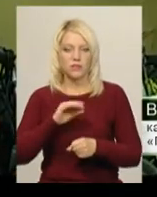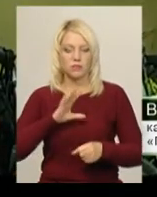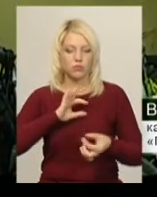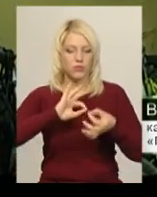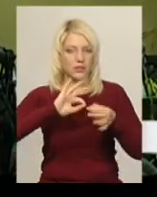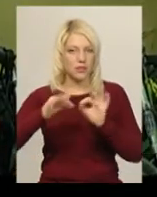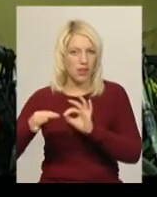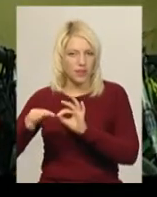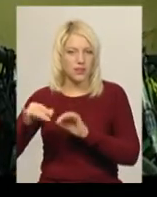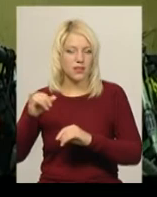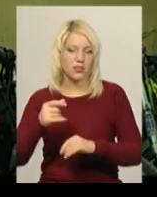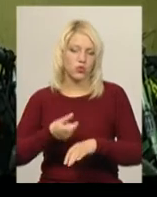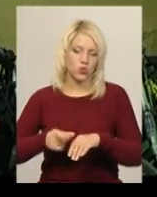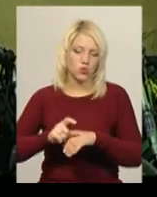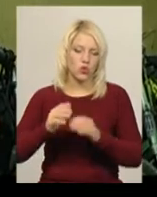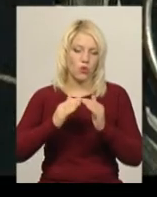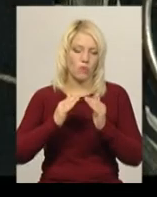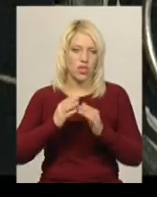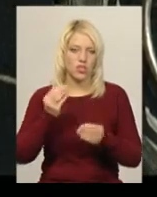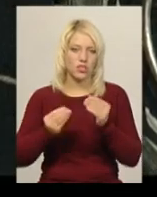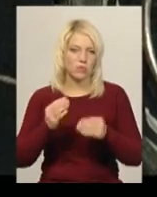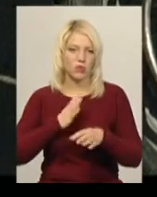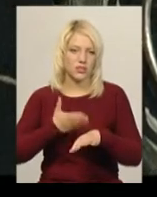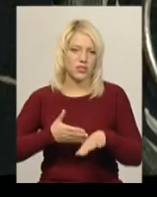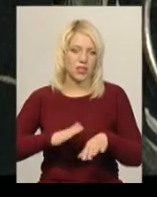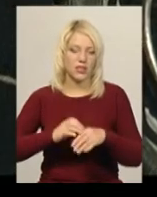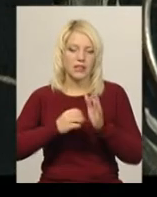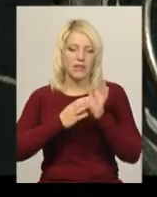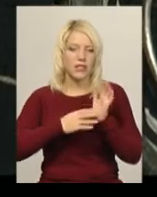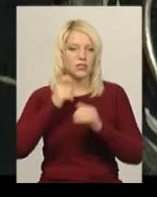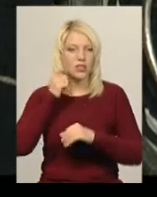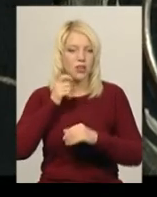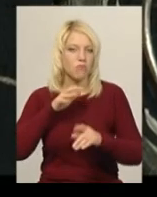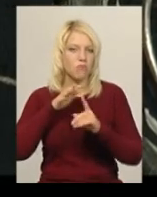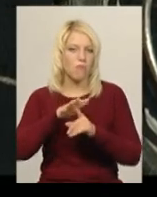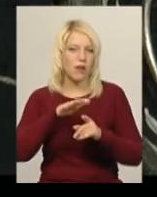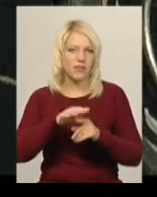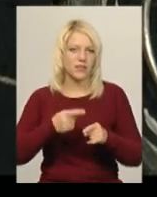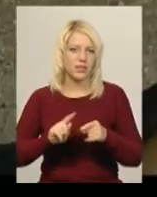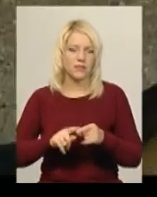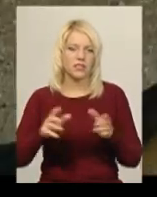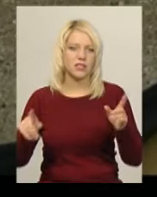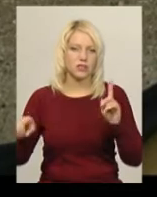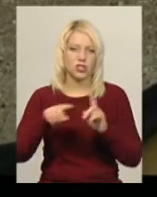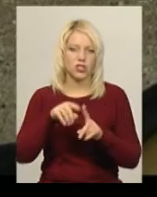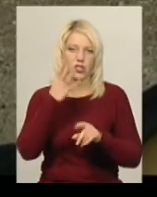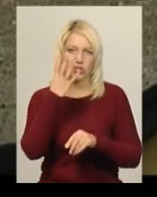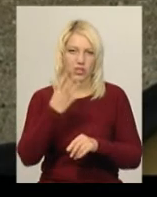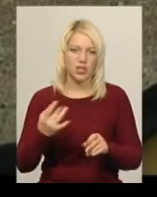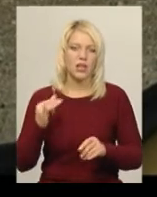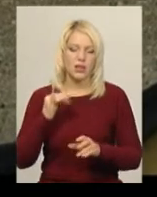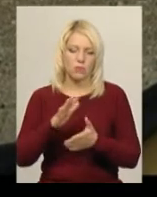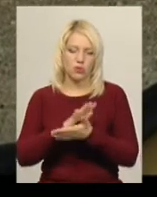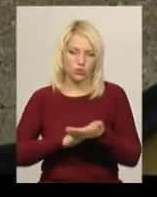і дуже домашні були складні. 19-річний бомбардир Владислав Мудрик за сезон забив чотири голи. Гравець має наміри